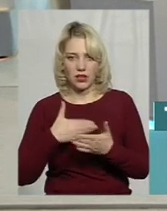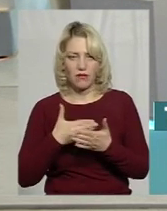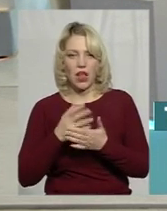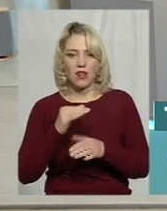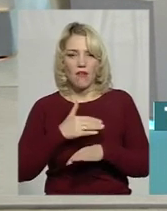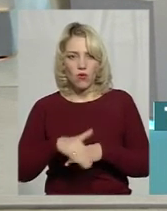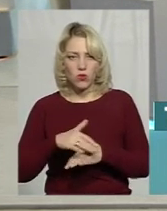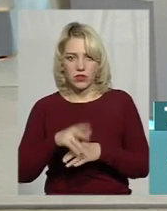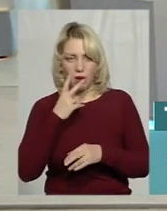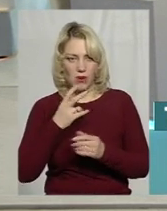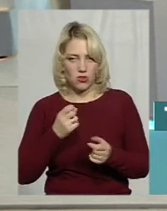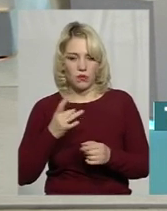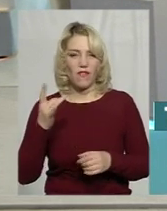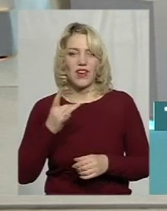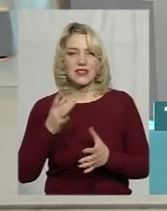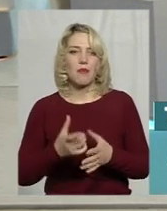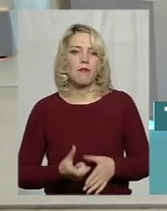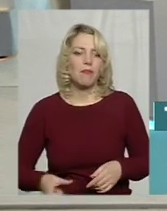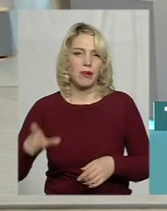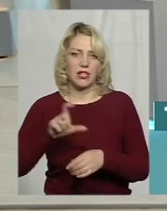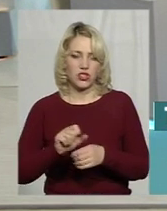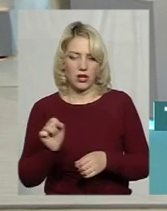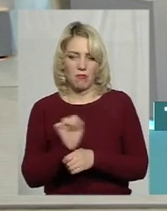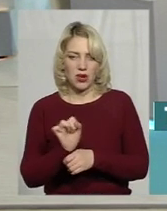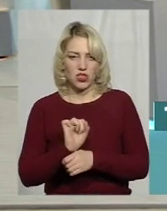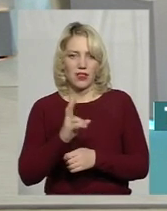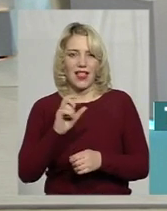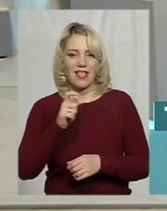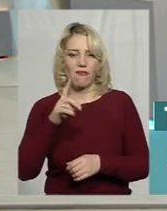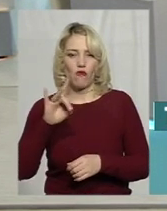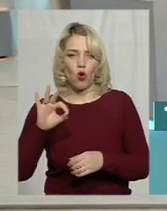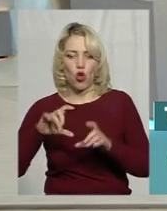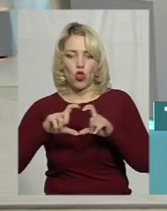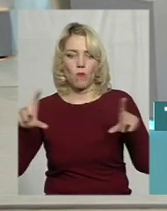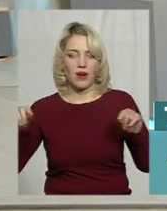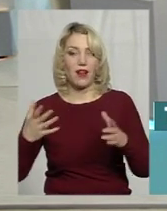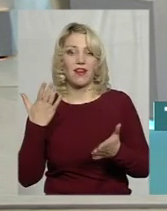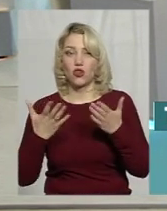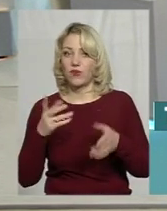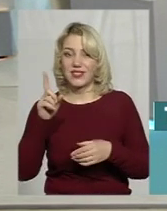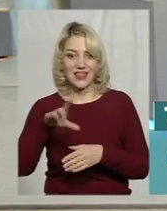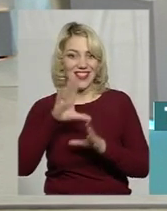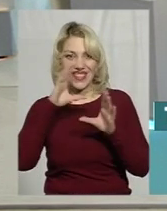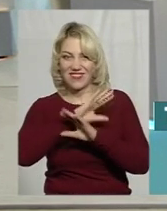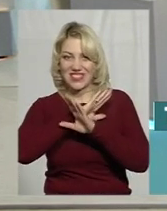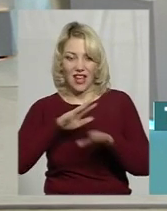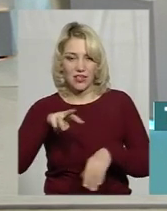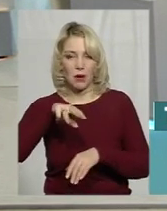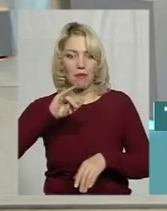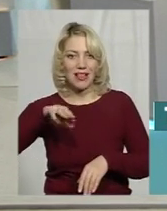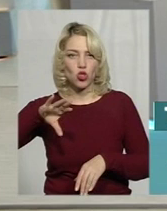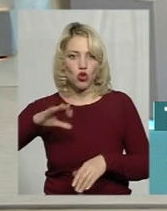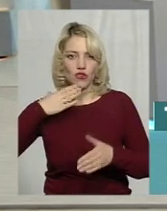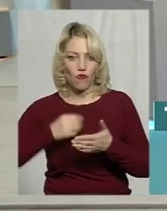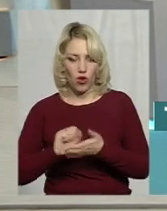вулицях реально бачимо, ну, в рази більше автомобілів на євро-номерах. Якщо все ж таки не встигають розмитнити люди